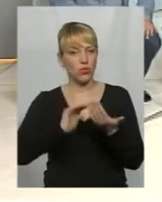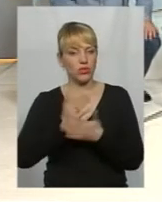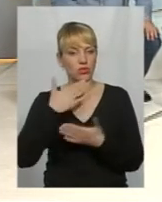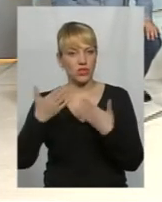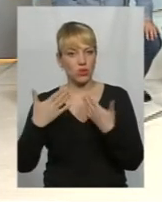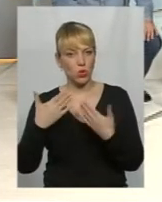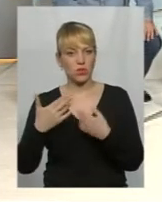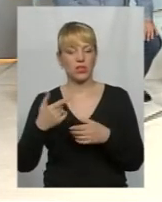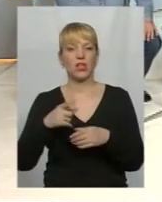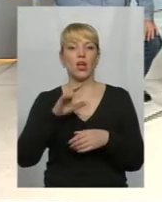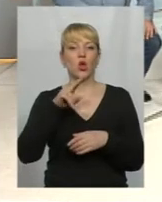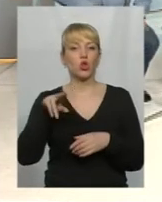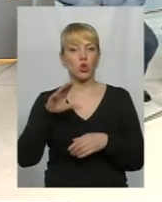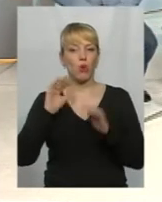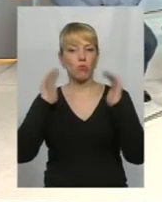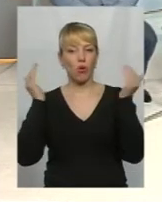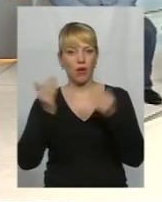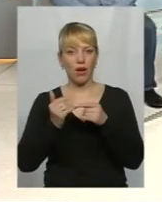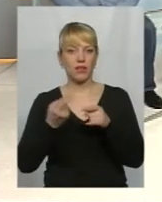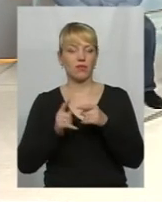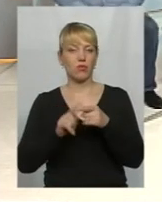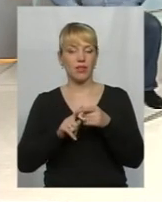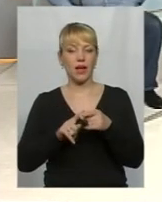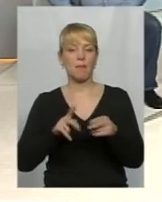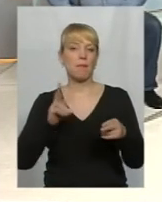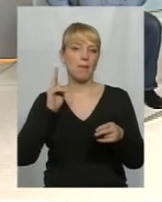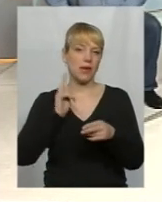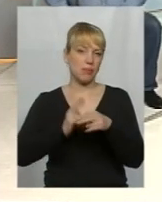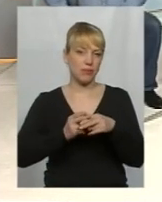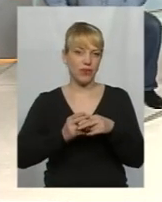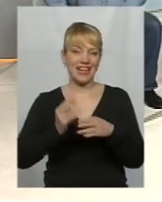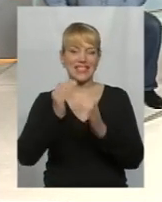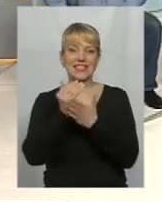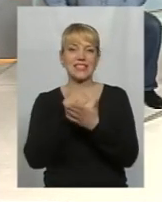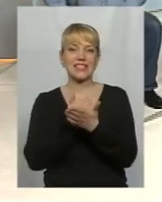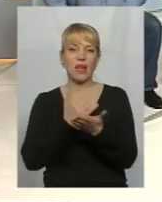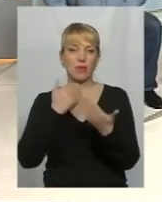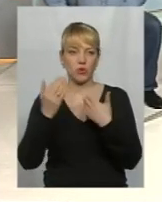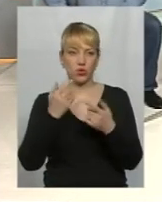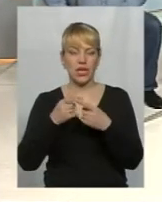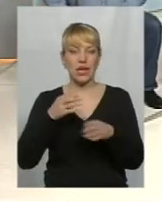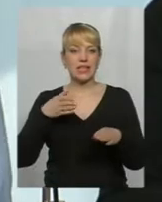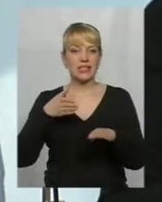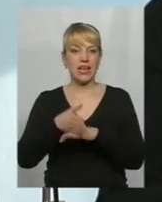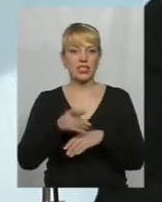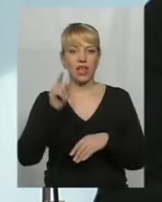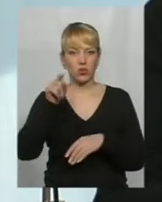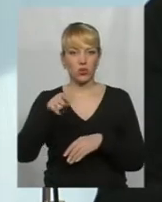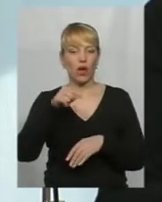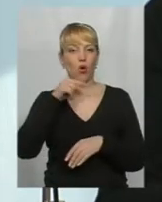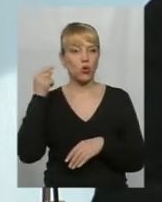блокада ж перериває цю систему відносин. А зайшла туди, не ми зайшли, зайшла туди Росія.